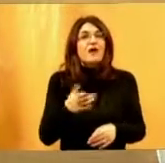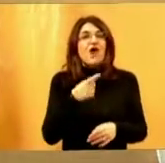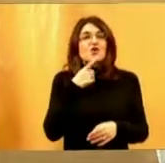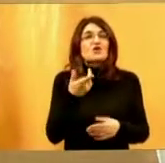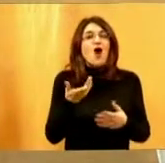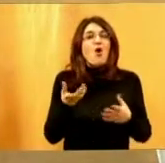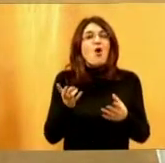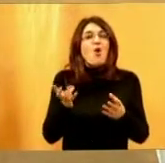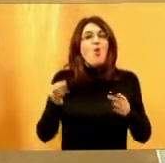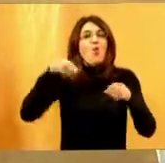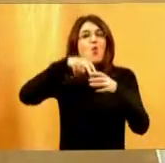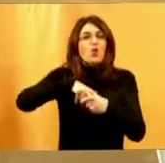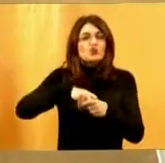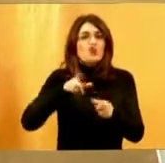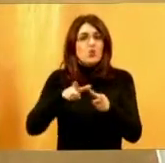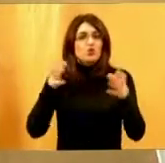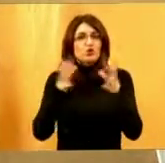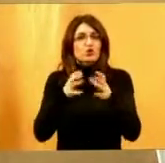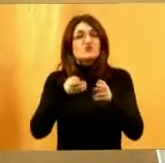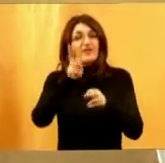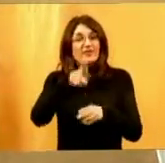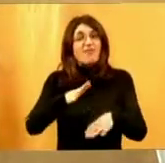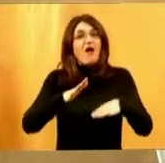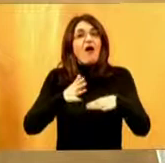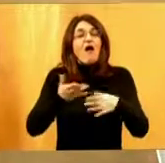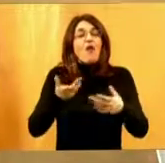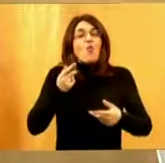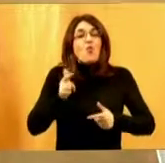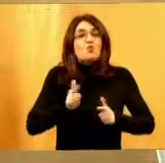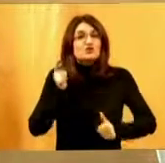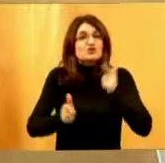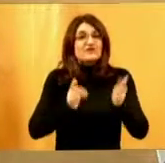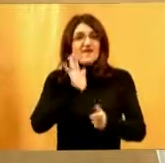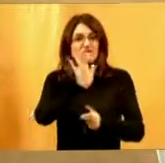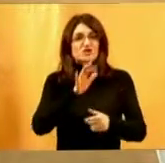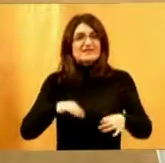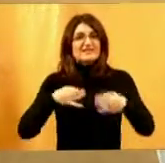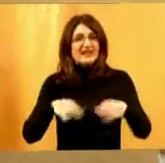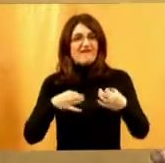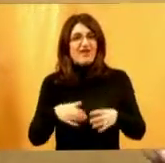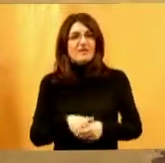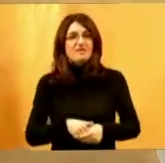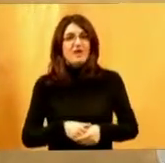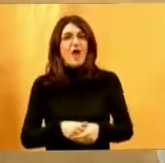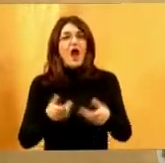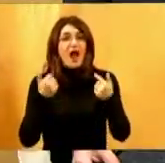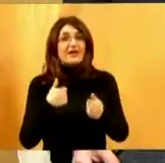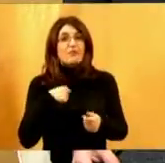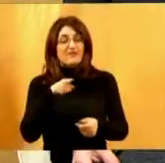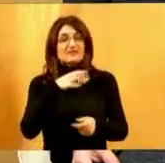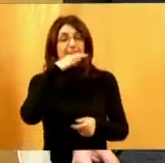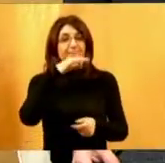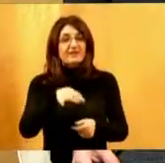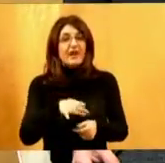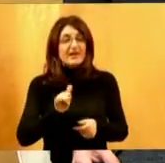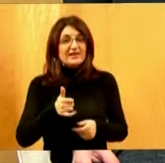integraciji u društvo, a imat ćete užitak i za vaše zdravlje. Ali ja bih vas pitala, da li ste